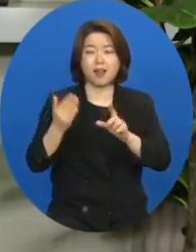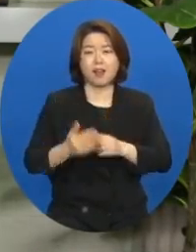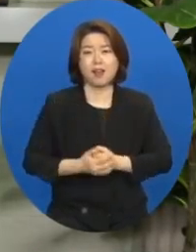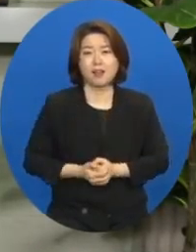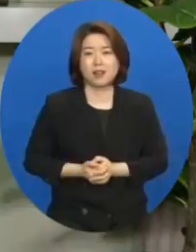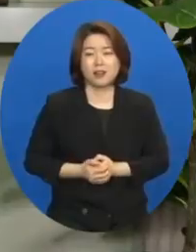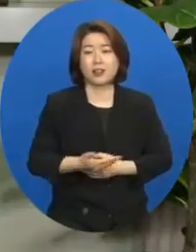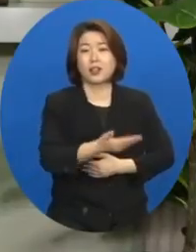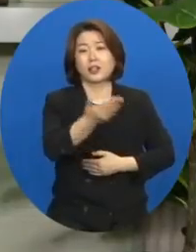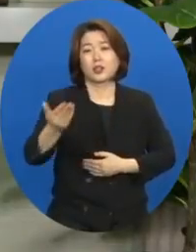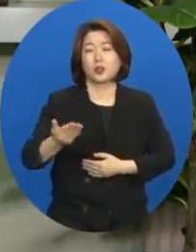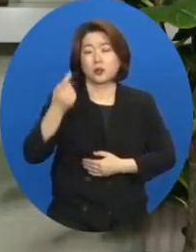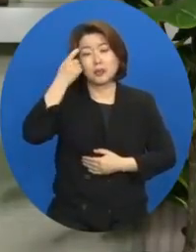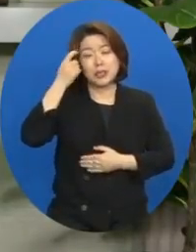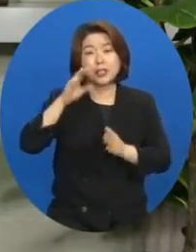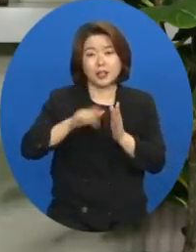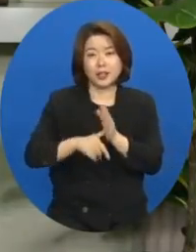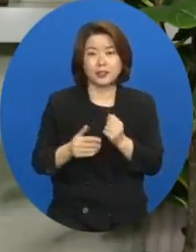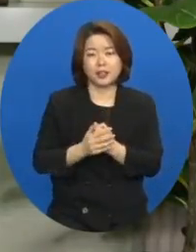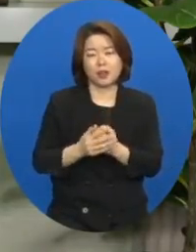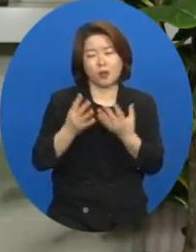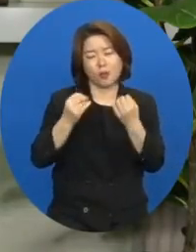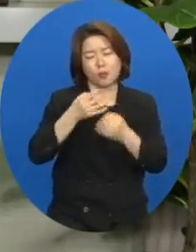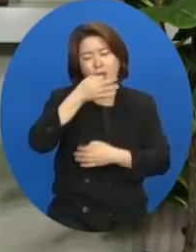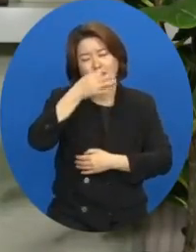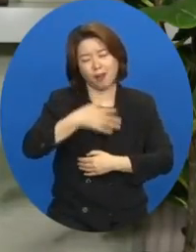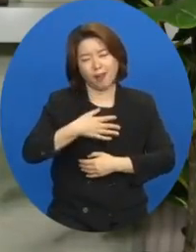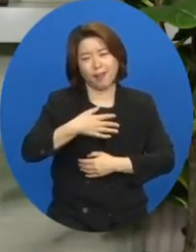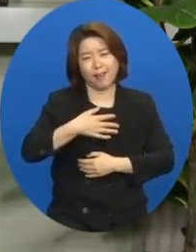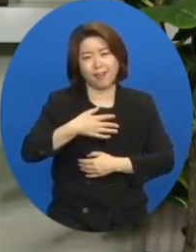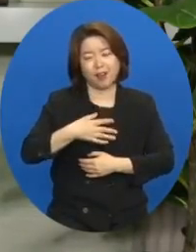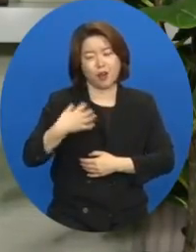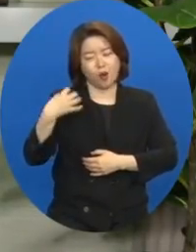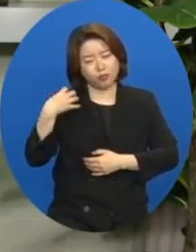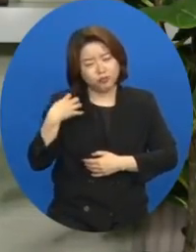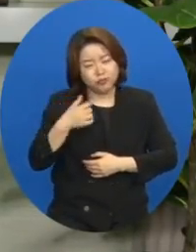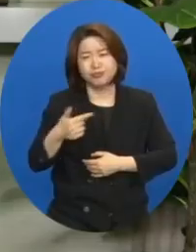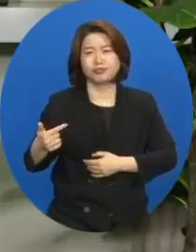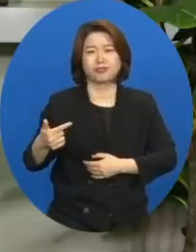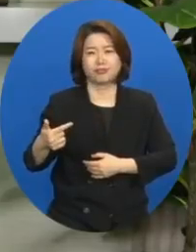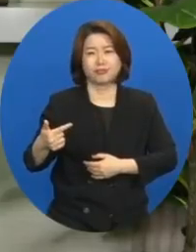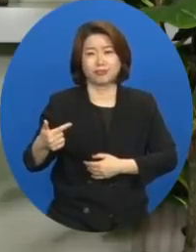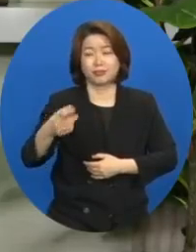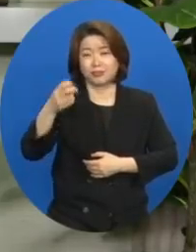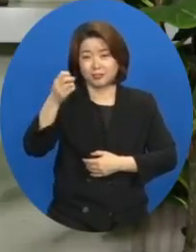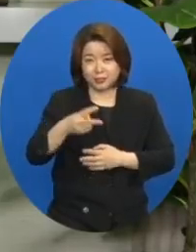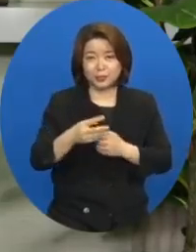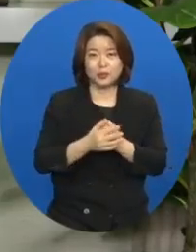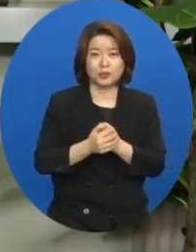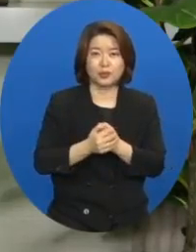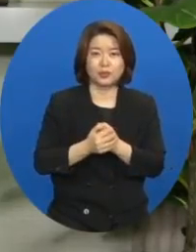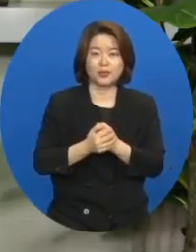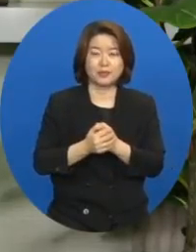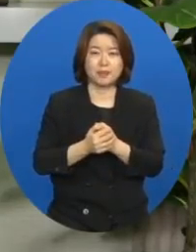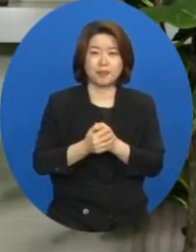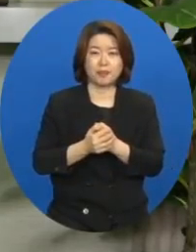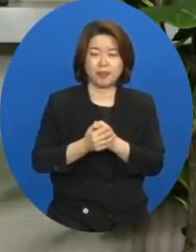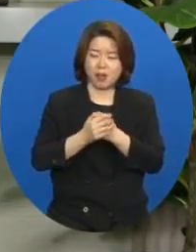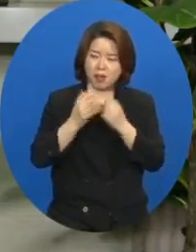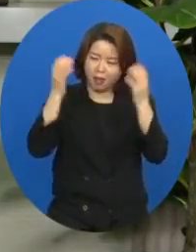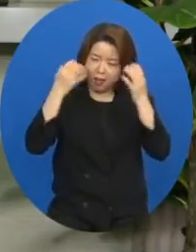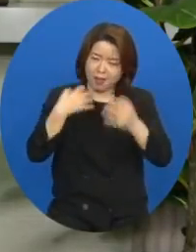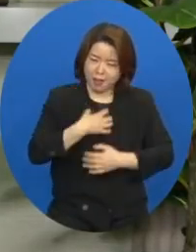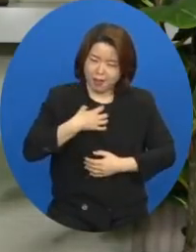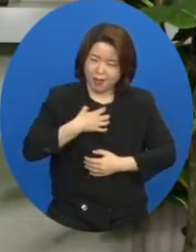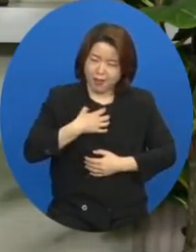여러분 생각하기에는 얼마나 힘들고 또 부담되고 그리고 또 고통스러운